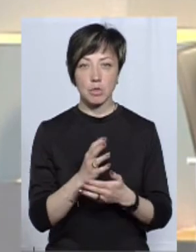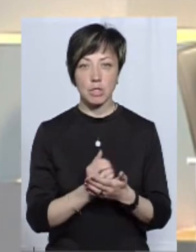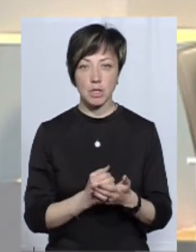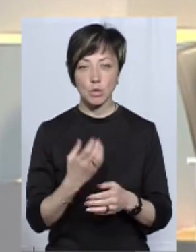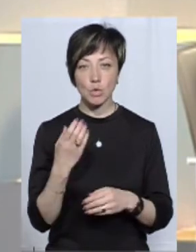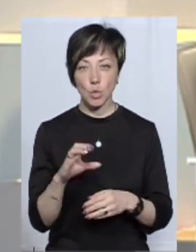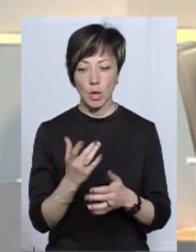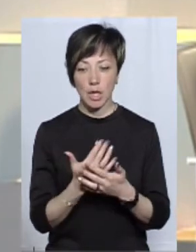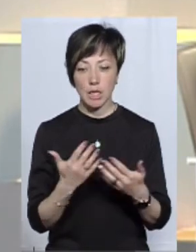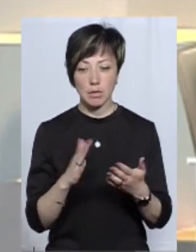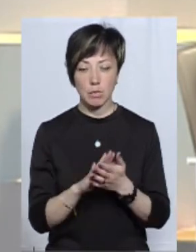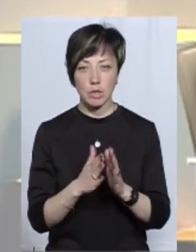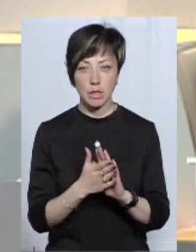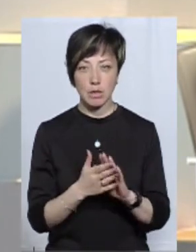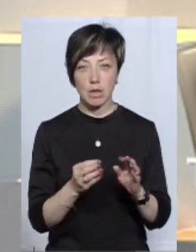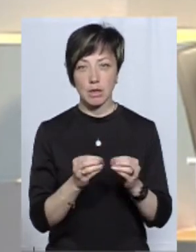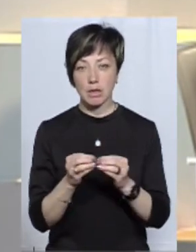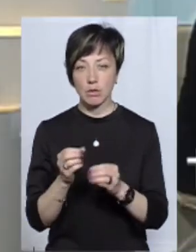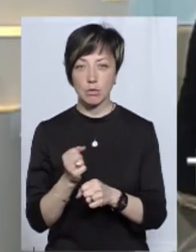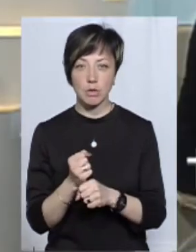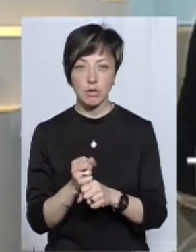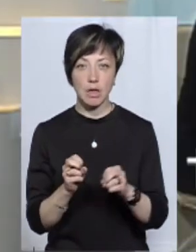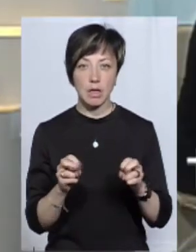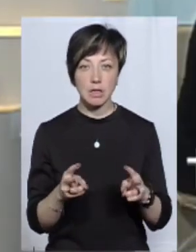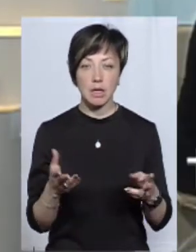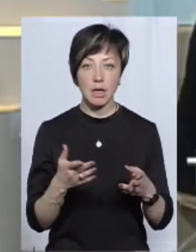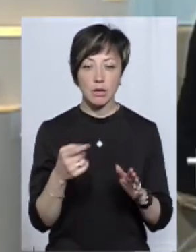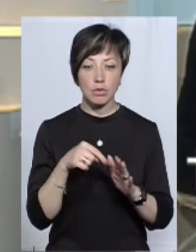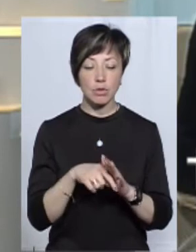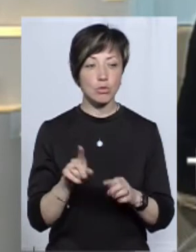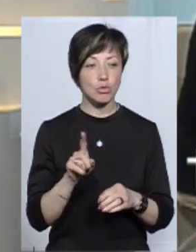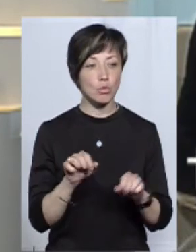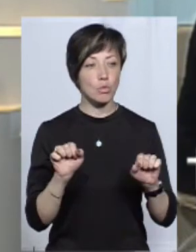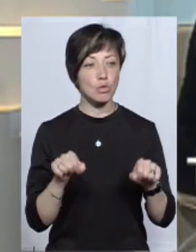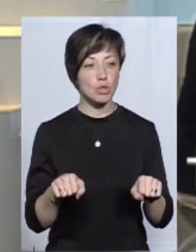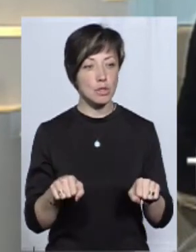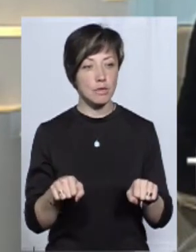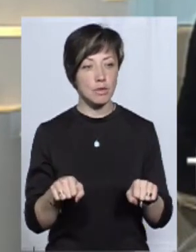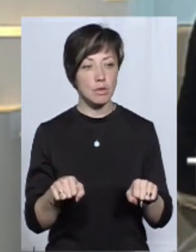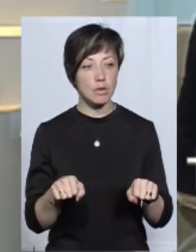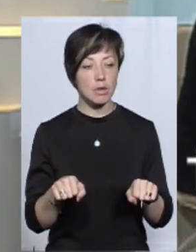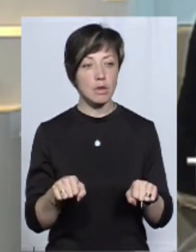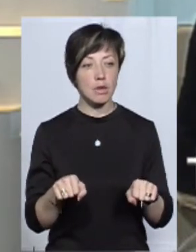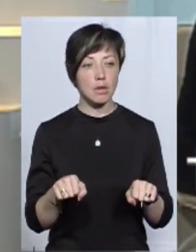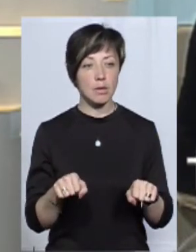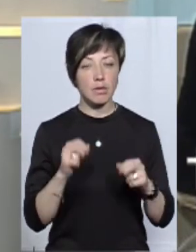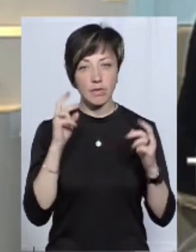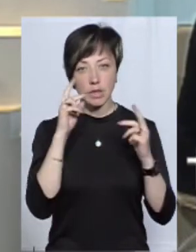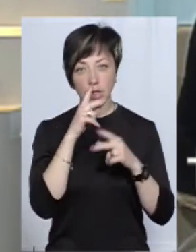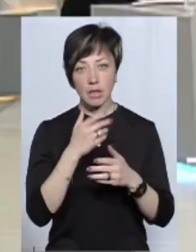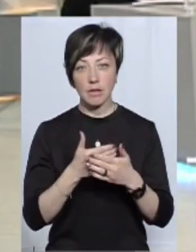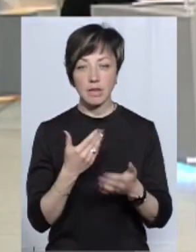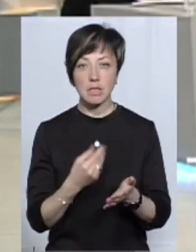там сотня різних позицій, по десятку спрацювали ризики, які говорять про те, що можливе відхилення від